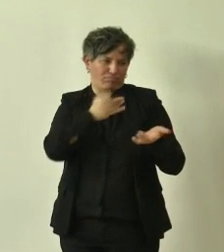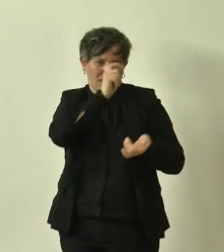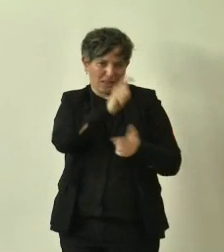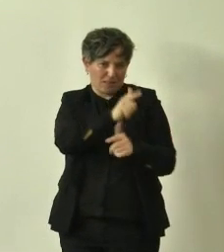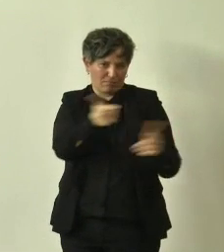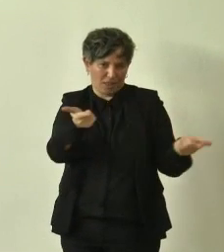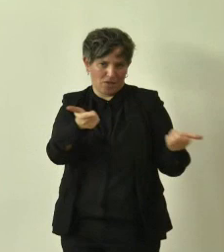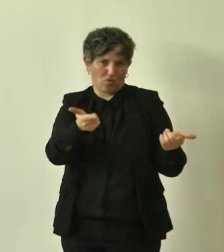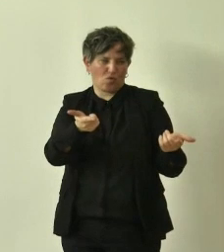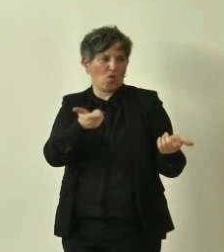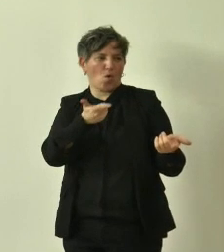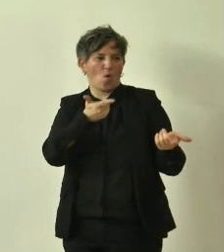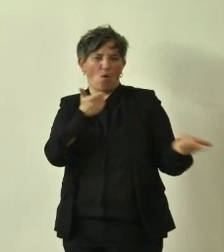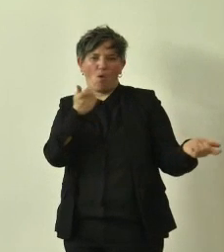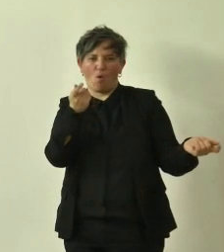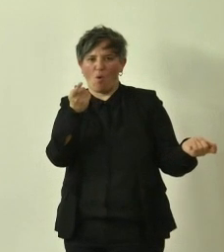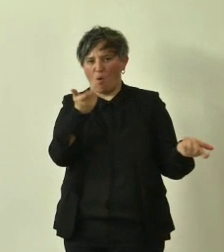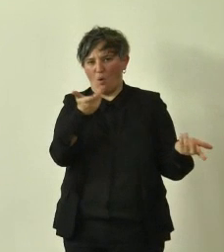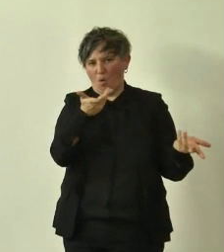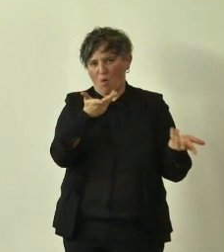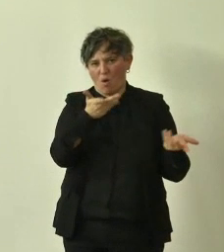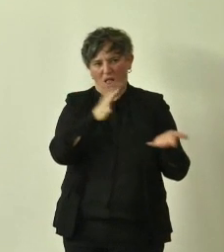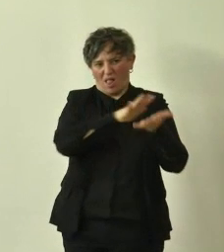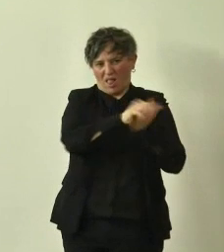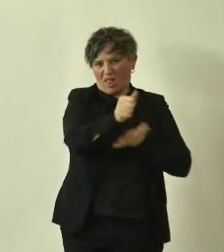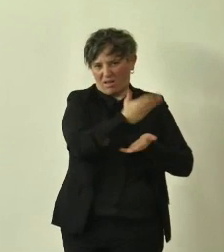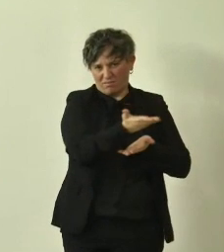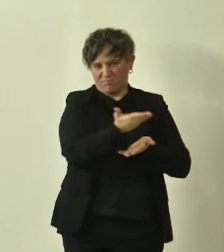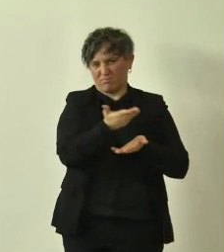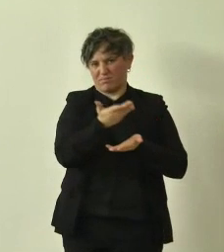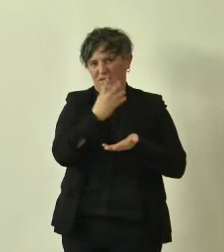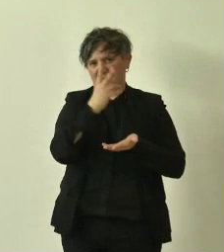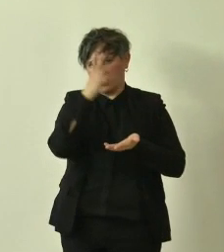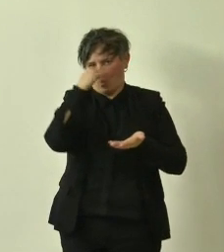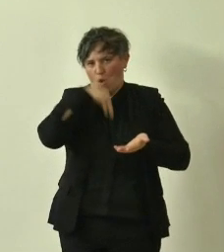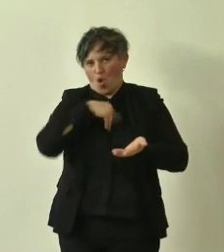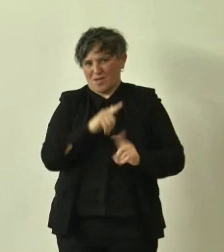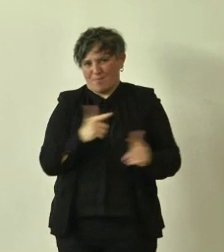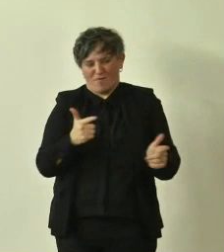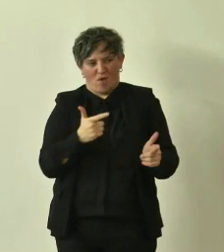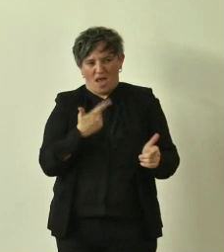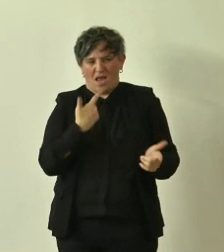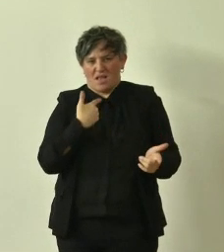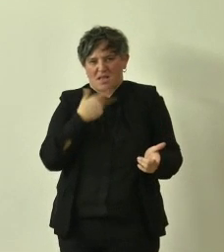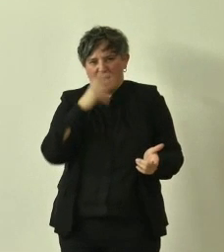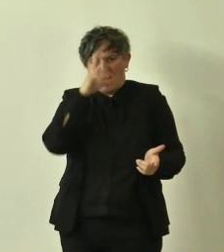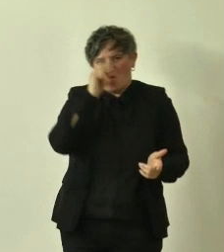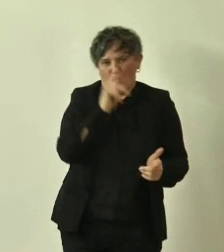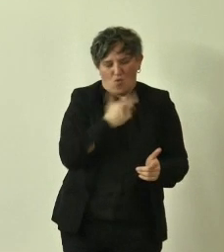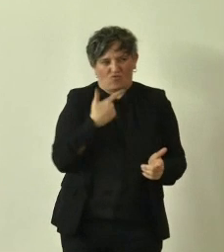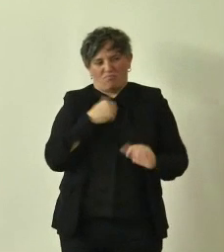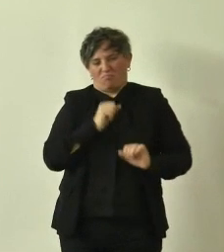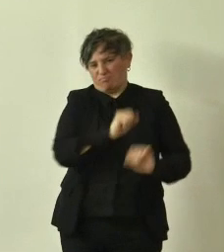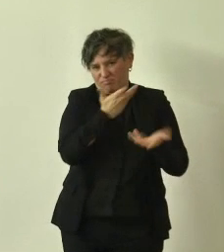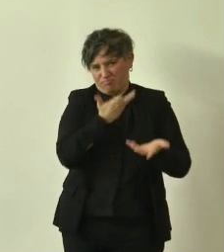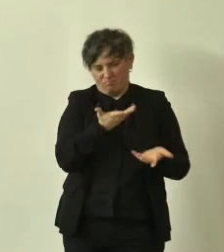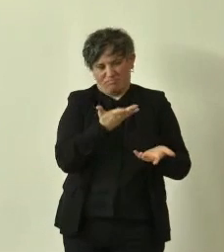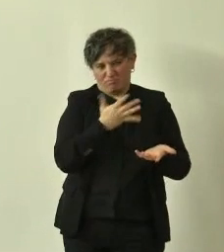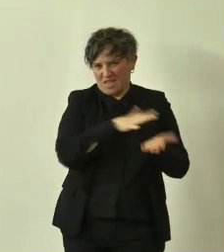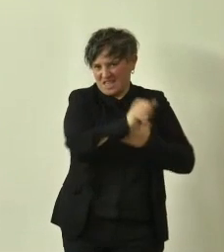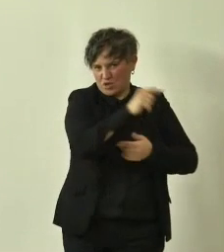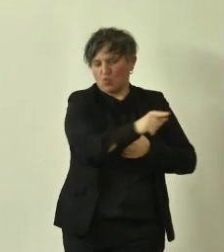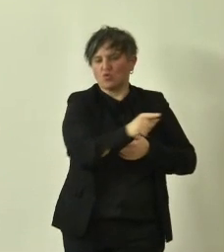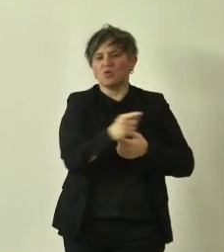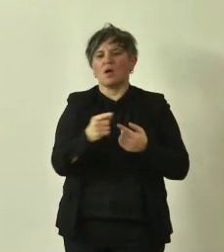perdendo o che magari maltrattiamo senza anche inconsapevolmente senza rendercene conto quindi l'obiettivo è sostanzialmente questo